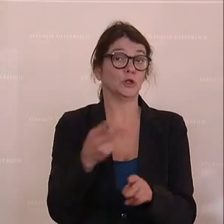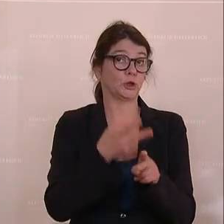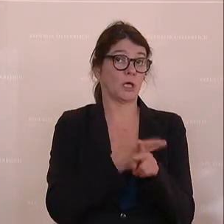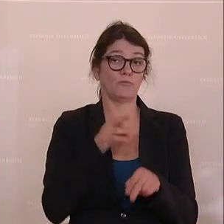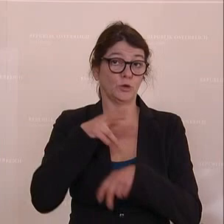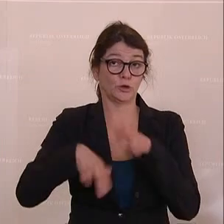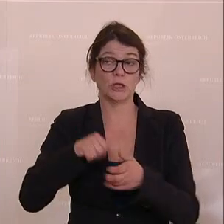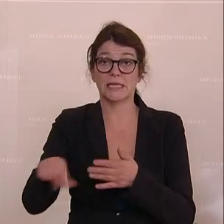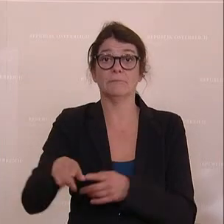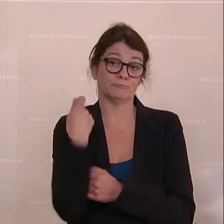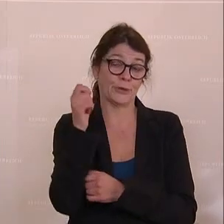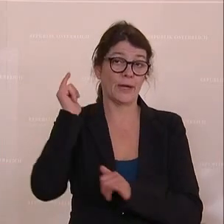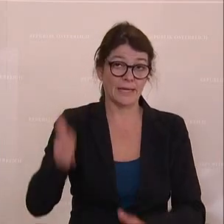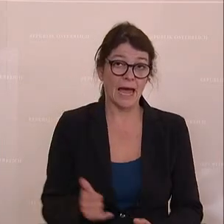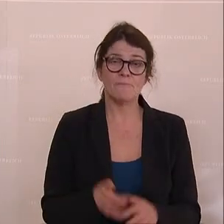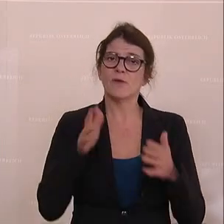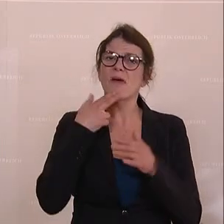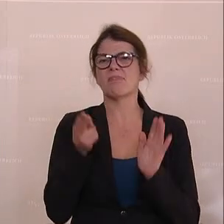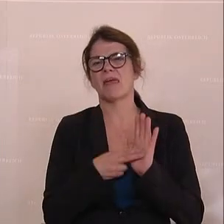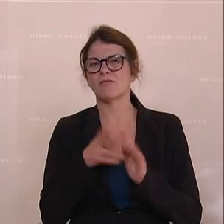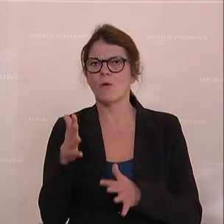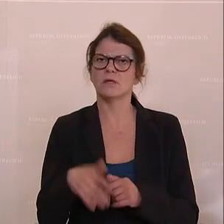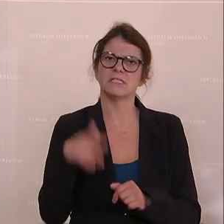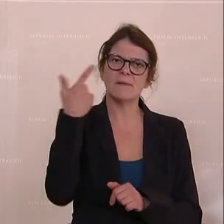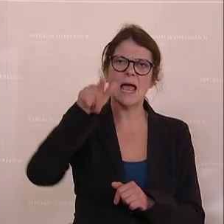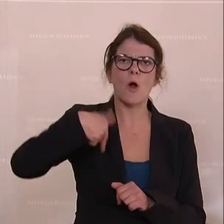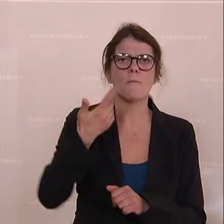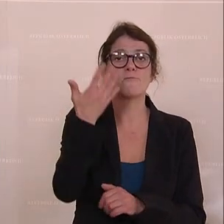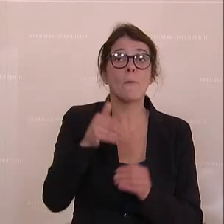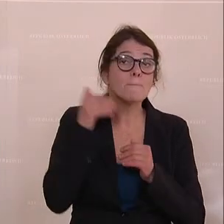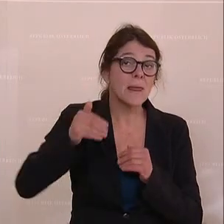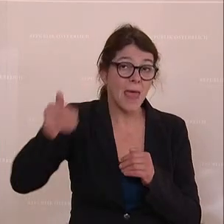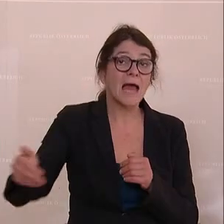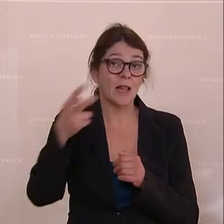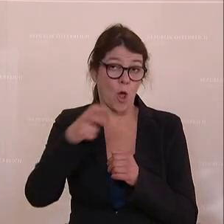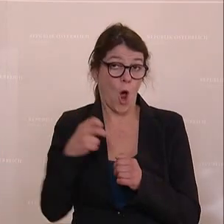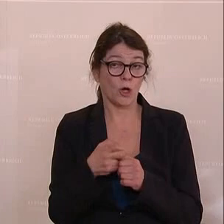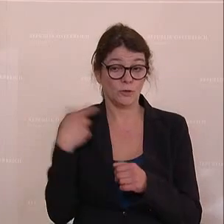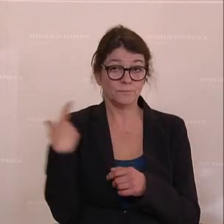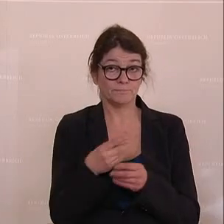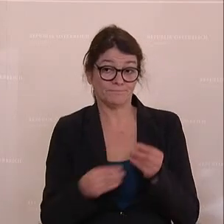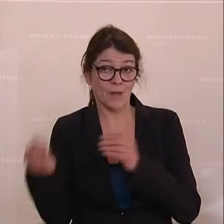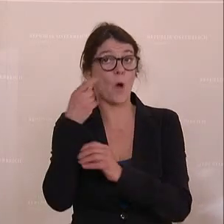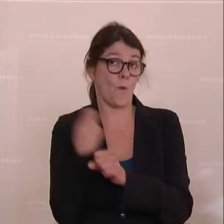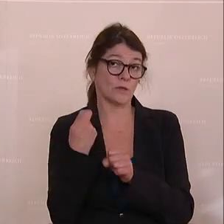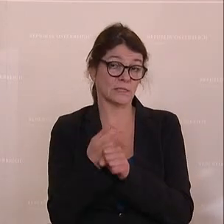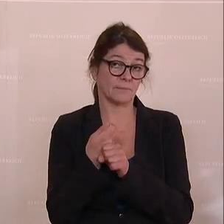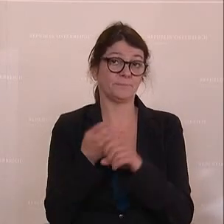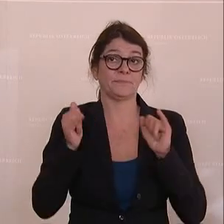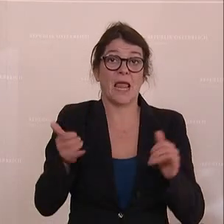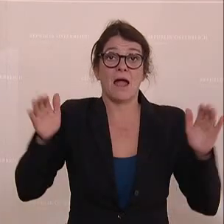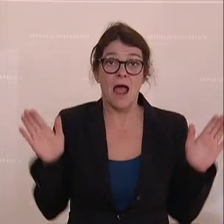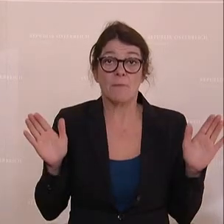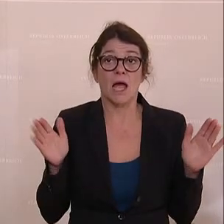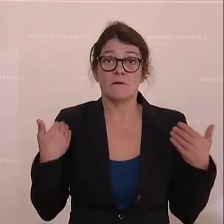dem Steuerzahler Geld. Das sind in etwa netto 2,5 Milliarden Euro, was diese Pensionserhöhung kostet. Allerdings